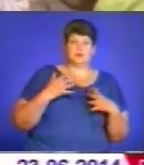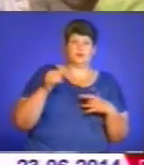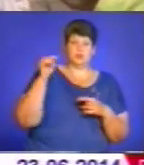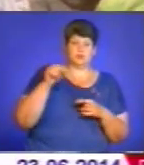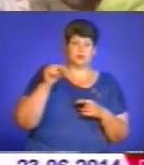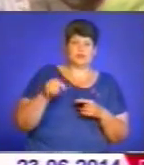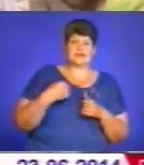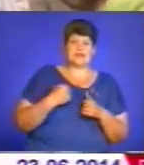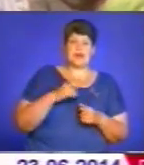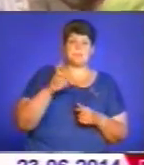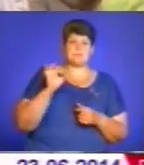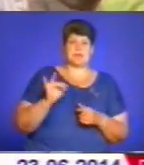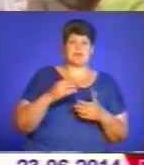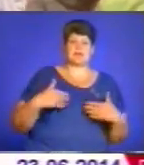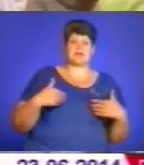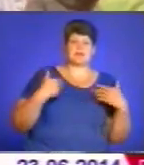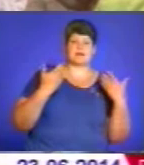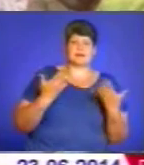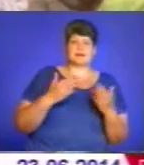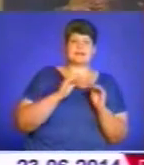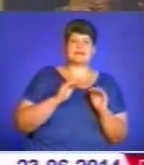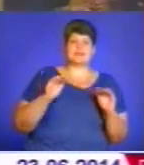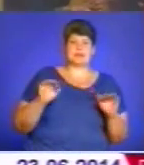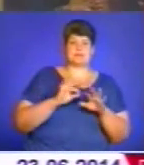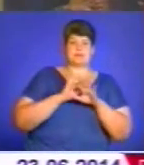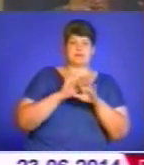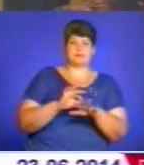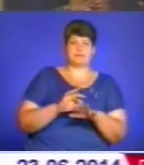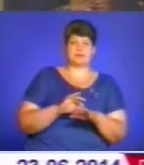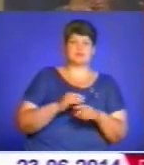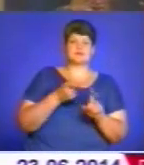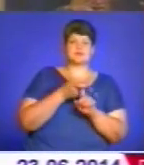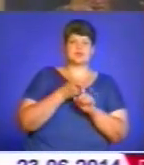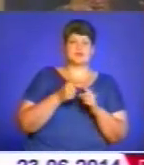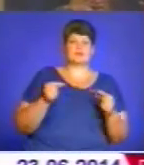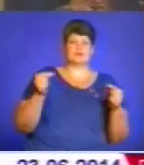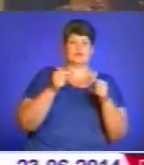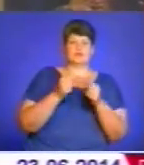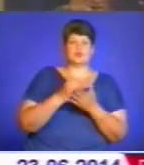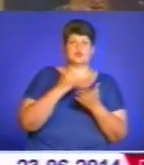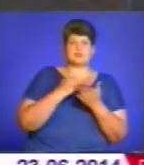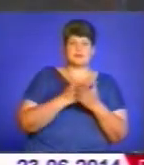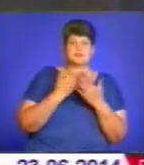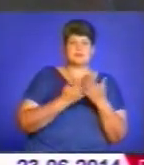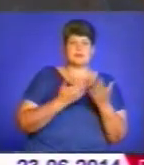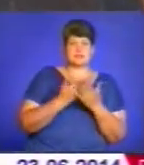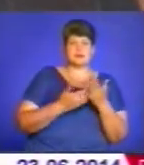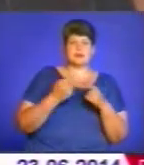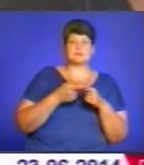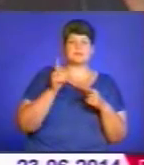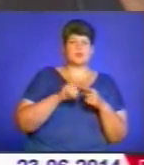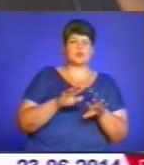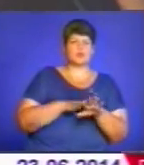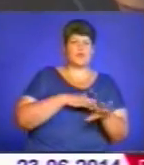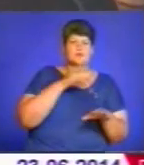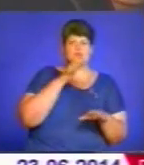і я би радила дітей приводити. Через невідповідність усталеним зразкам ці духовні артефакти довгий